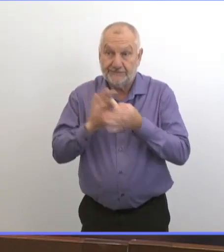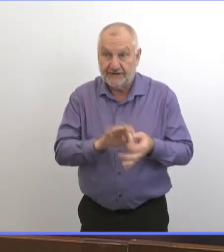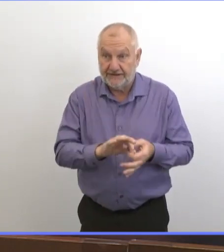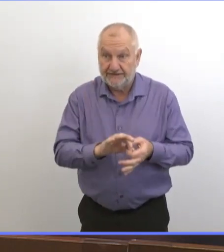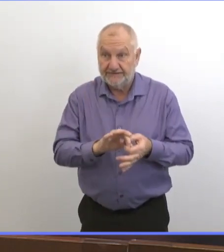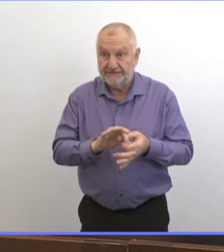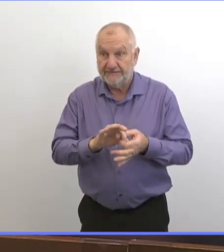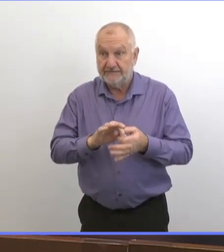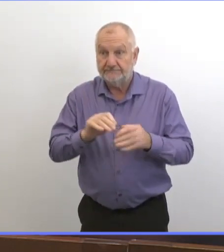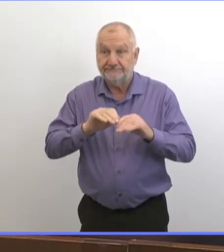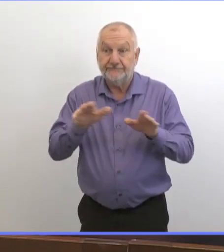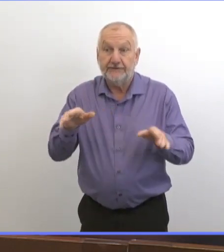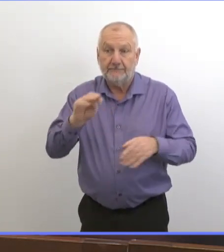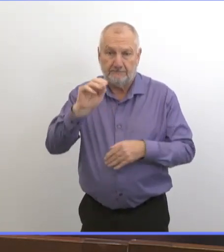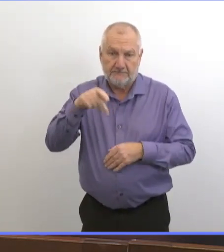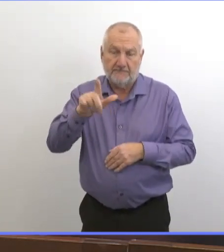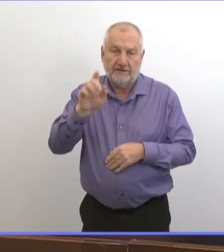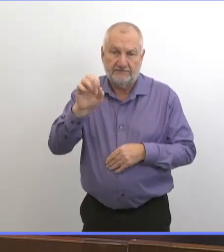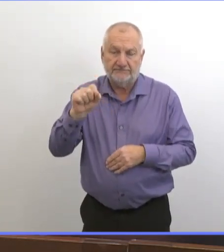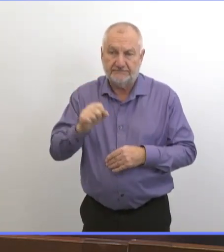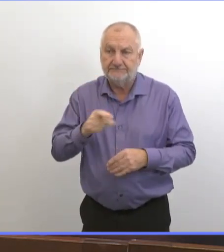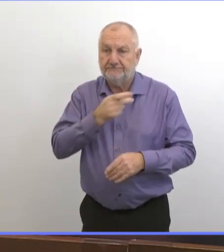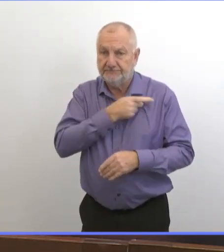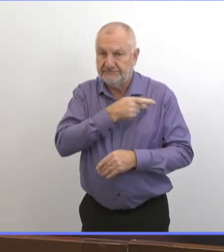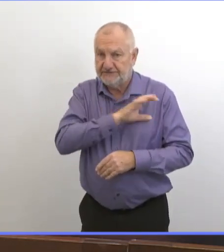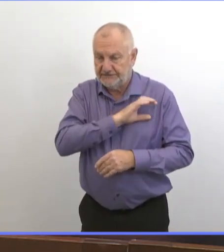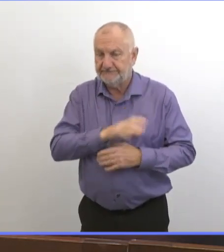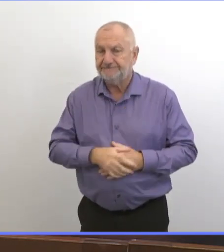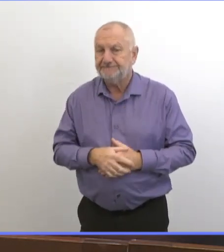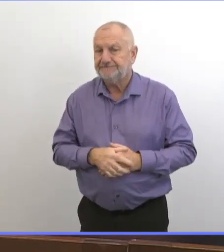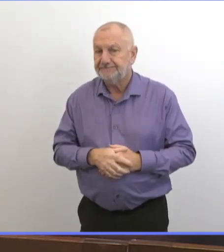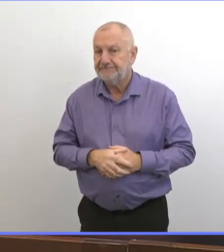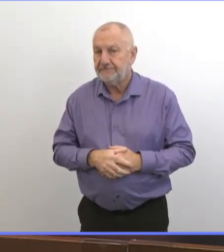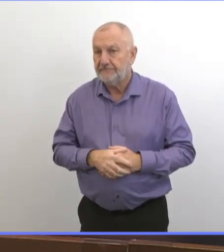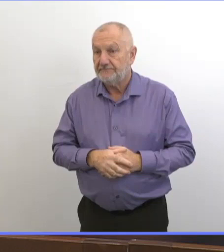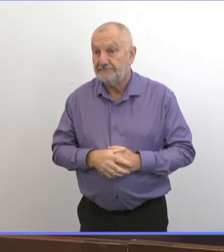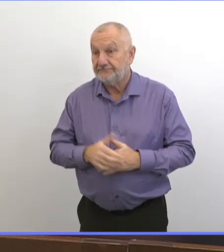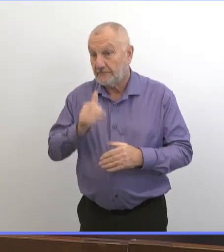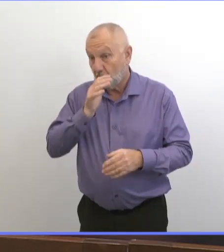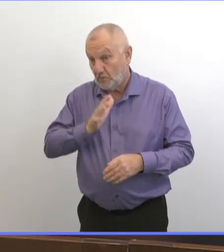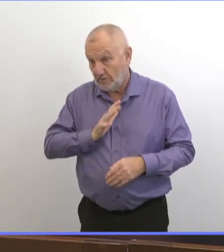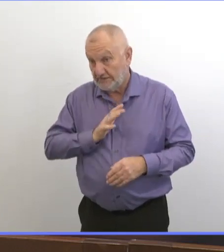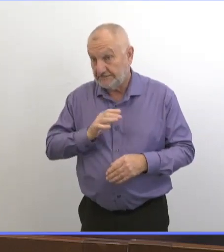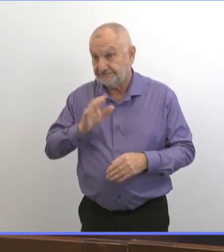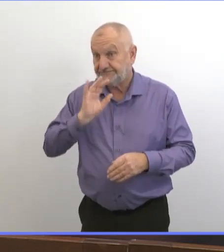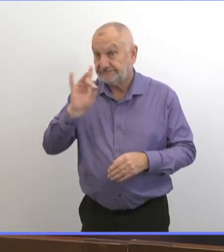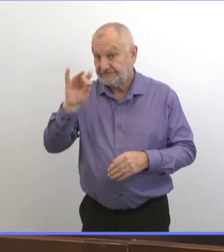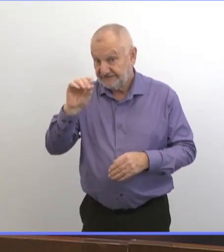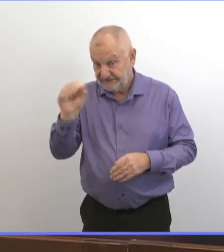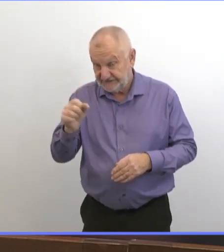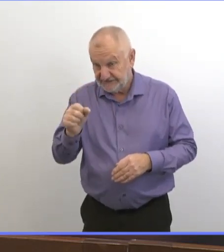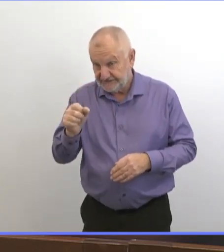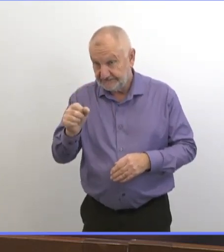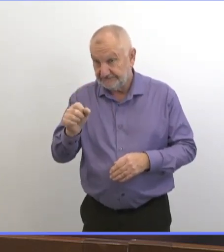épidémique de Maples Long-Term Care Home, une octogénaire de Santé Sud